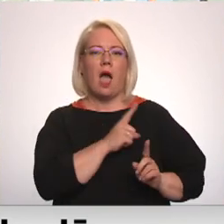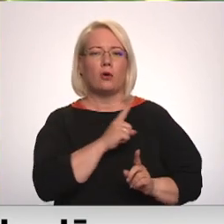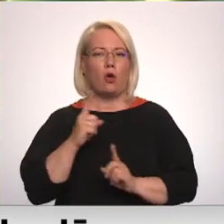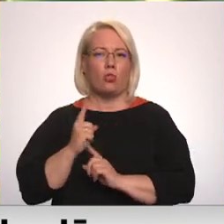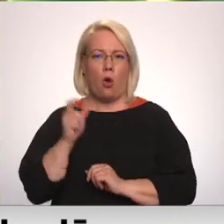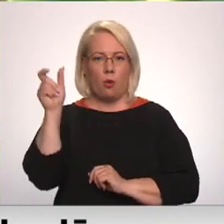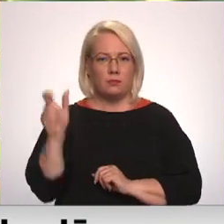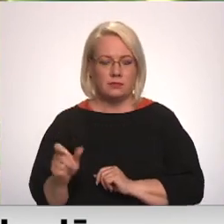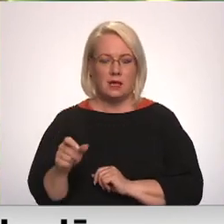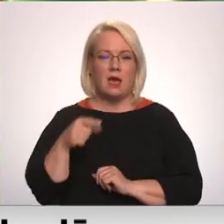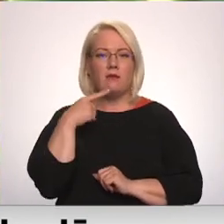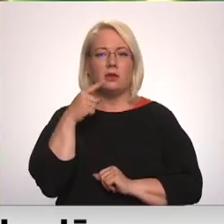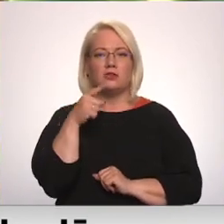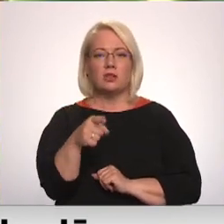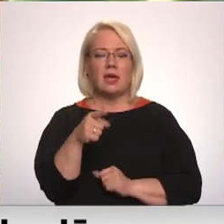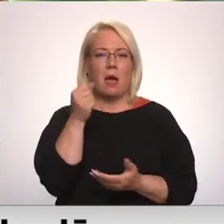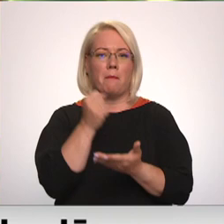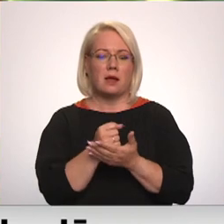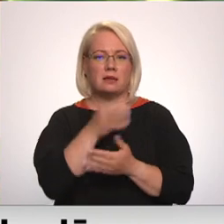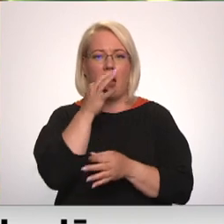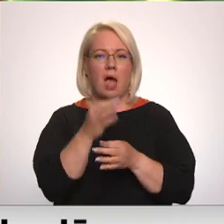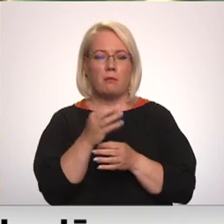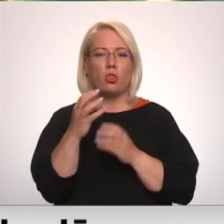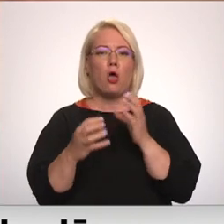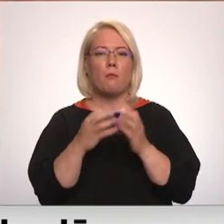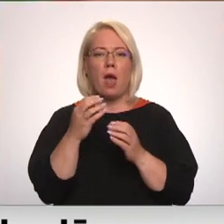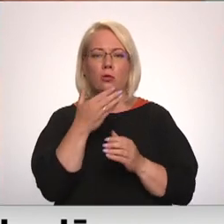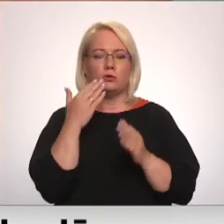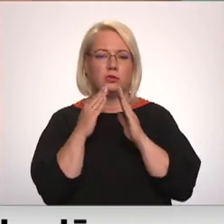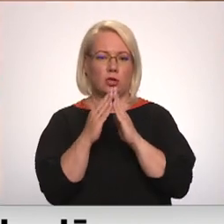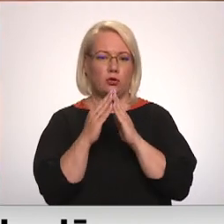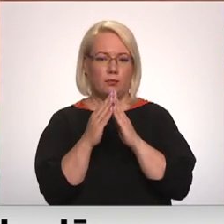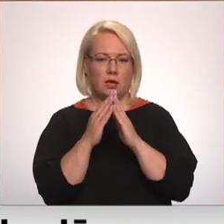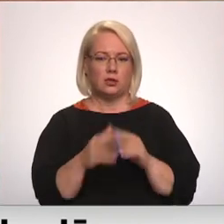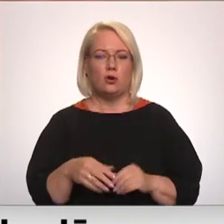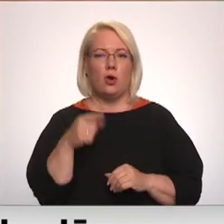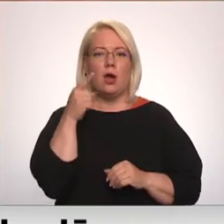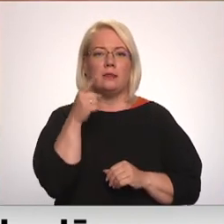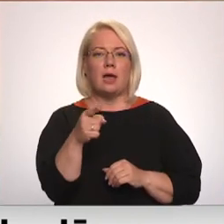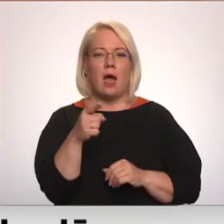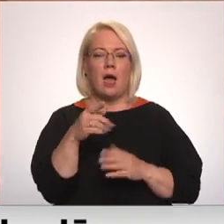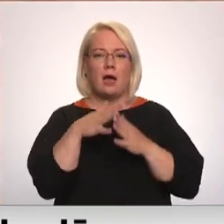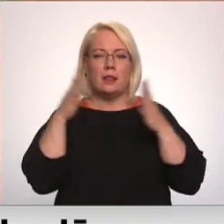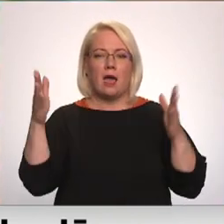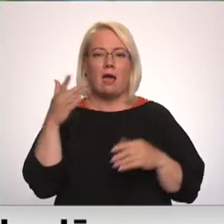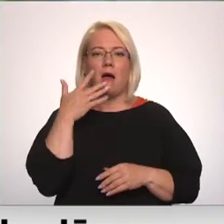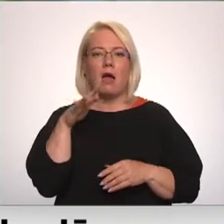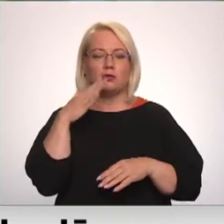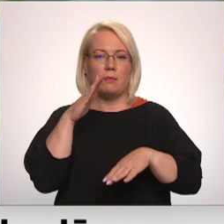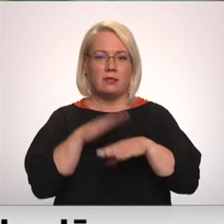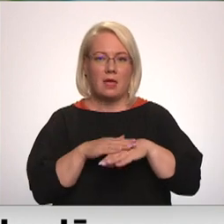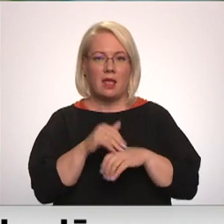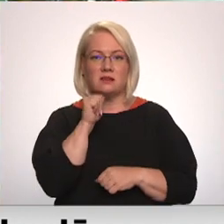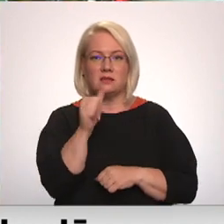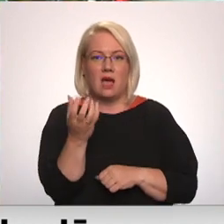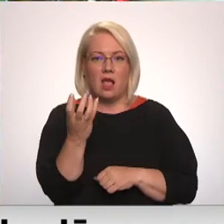Gruduls. Ludzes Noda mežudu pagastā viņš atbild par tomātu siltumnīcu. To lolo karstuma daļšietis palika pilnīgas daļšu un jau mēs ņemsam